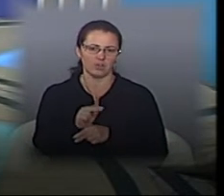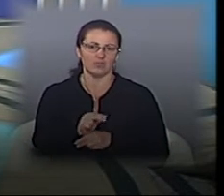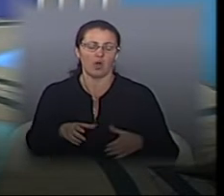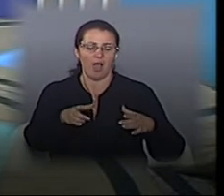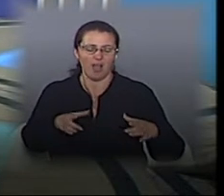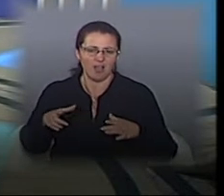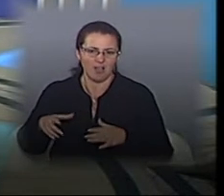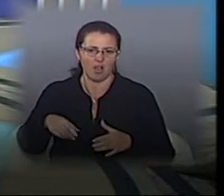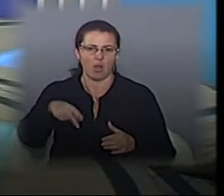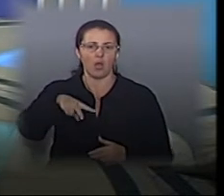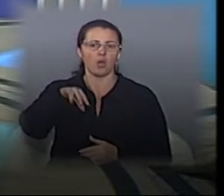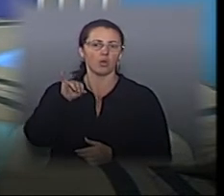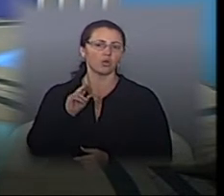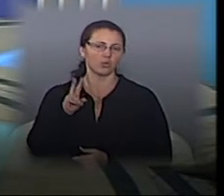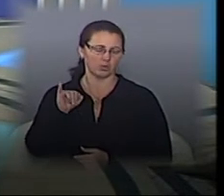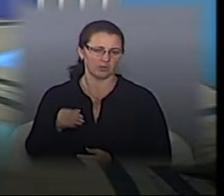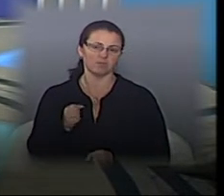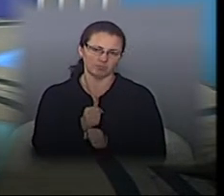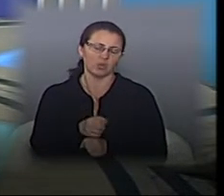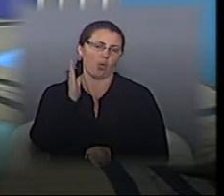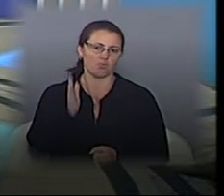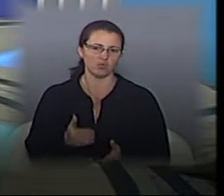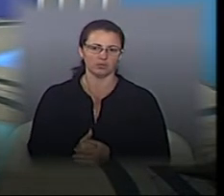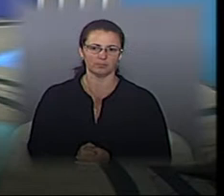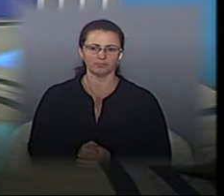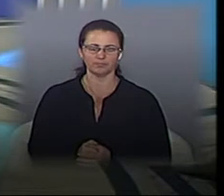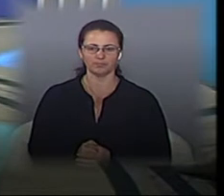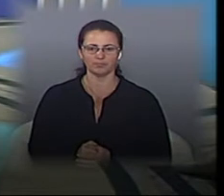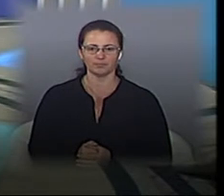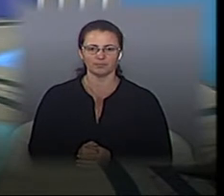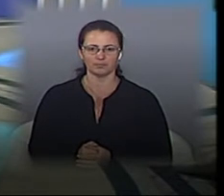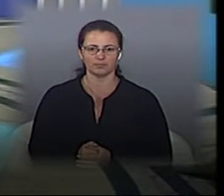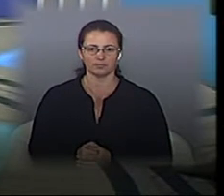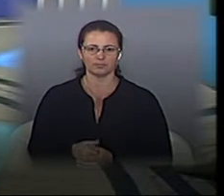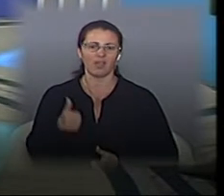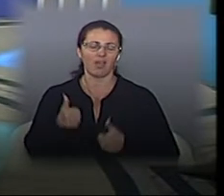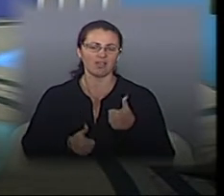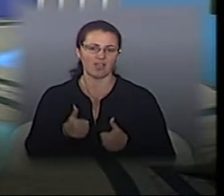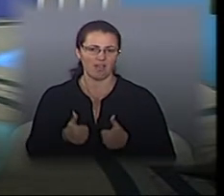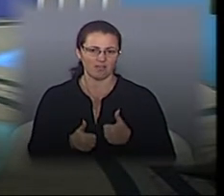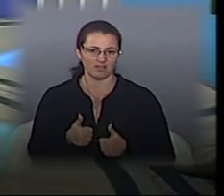люків. Ну, будемо старатися це робити. І тендер? Тендер,